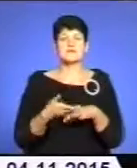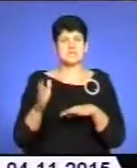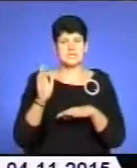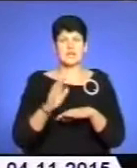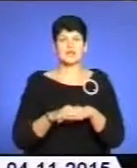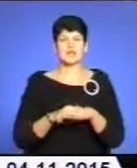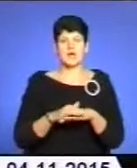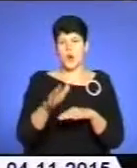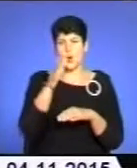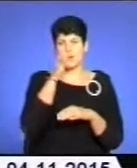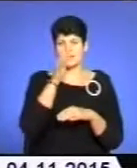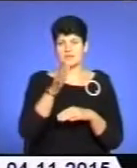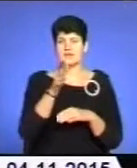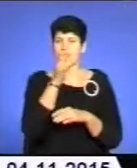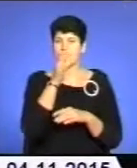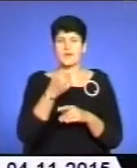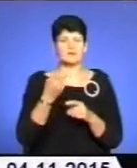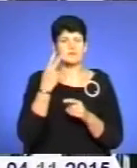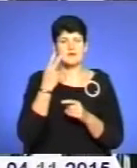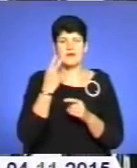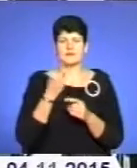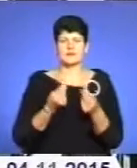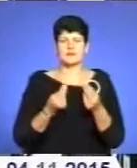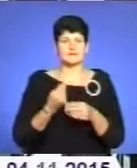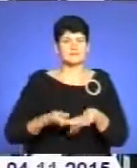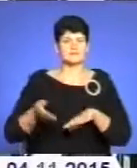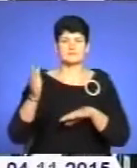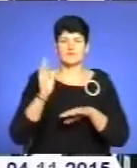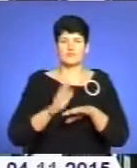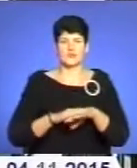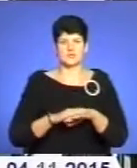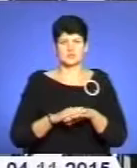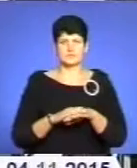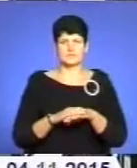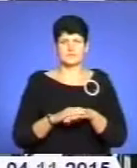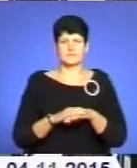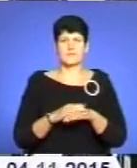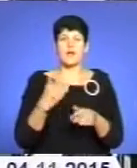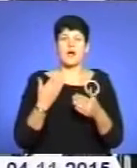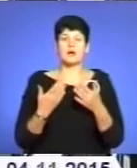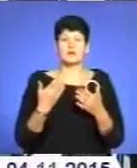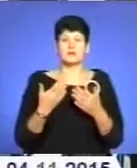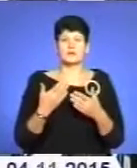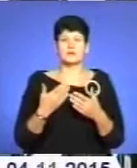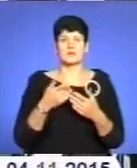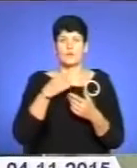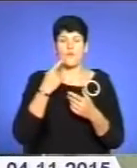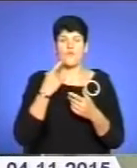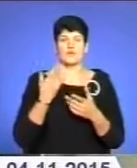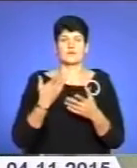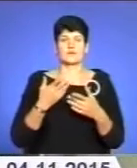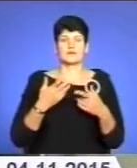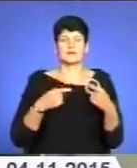комедійна, а комедію завжди грати набагато важче, ніж драму. Але, кажуть театральні критики,